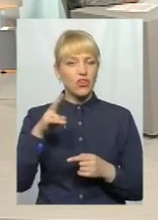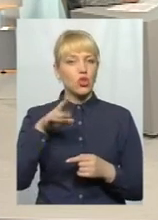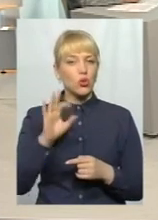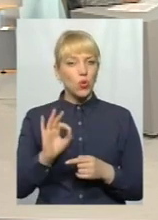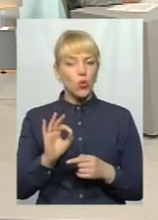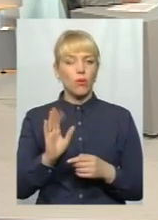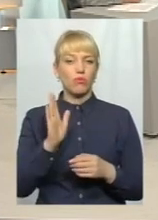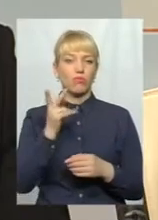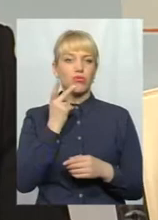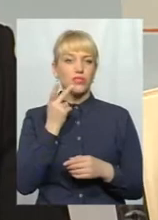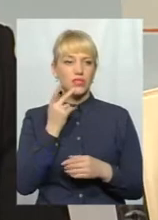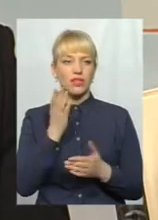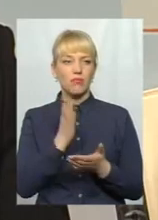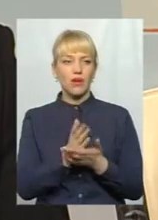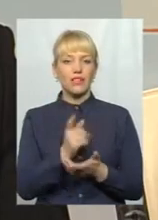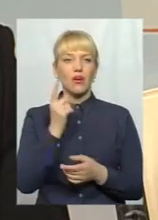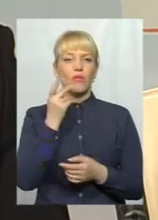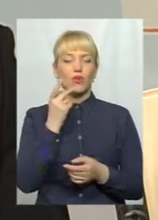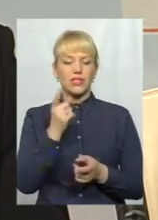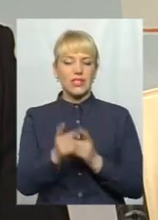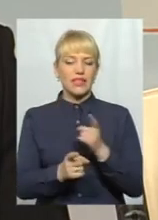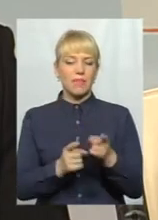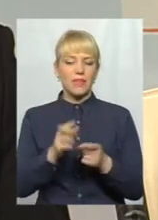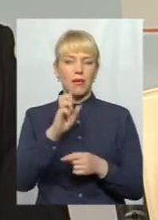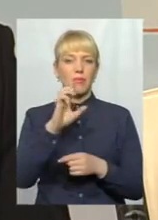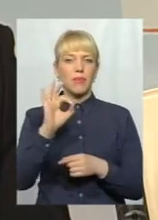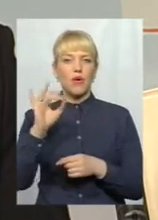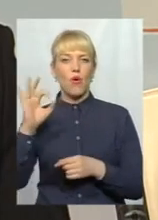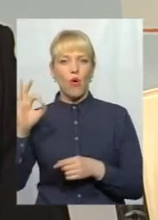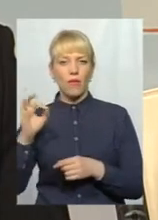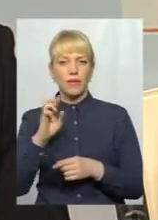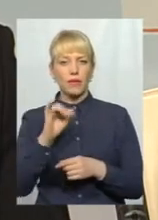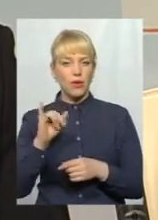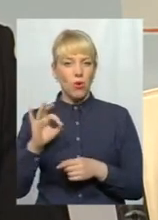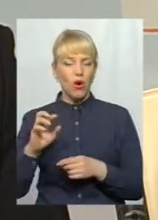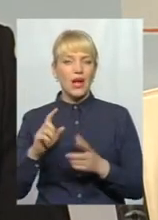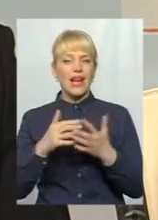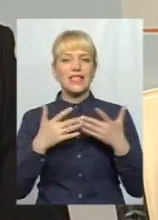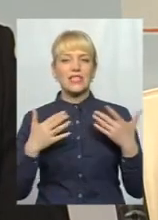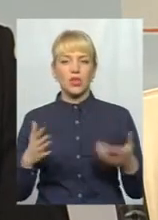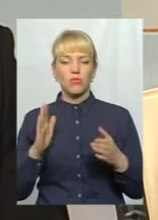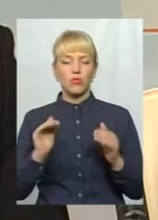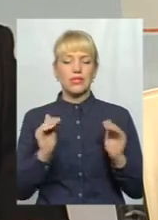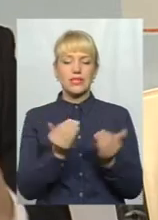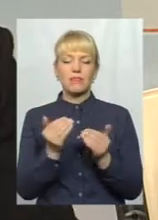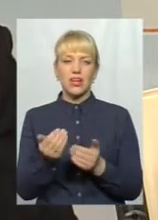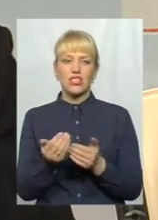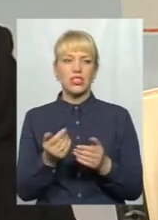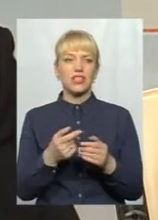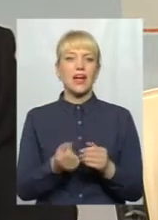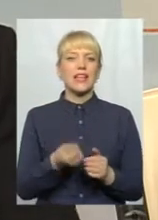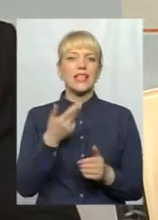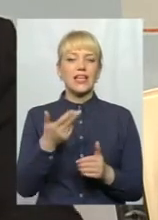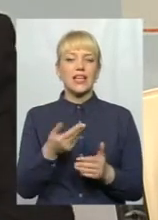мати постійні зміни і біорізноманіття, і зменшення кількості цінних видів і